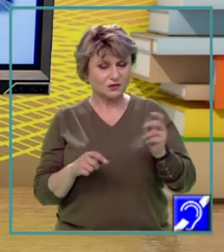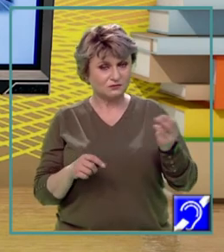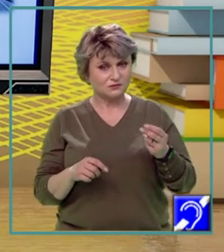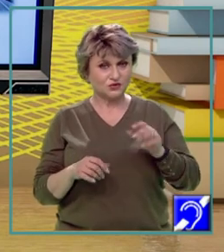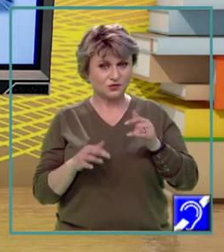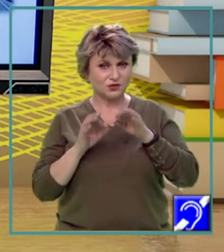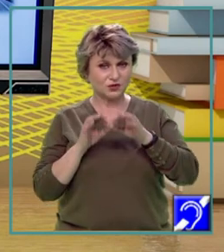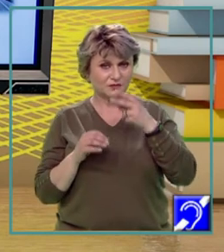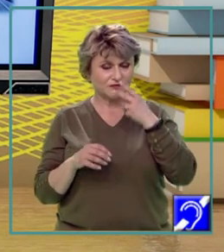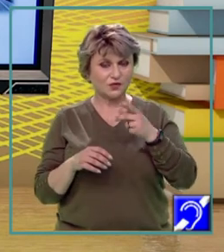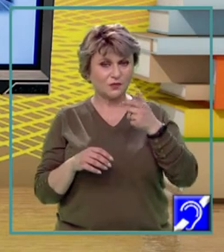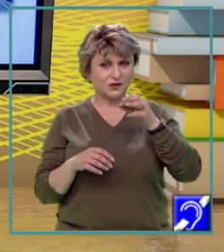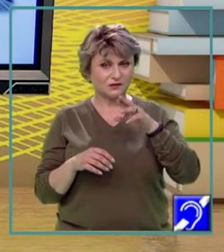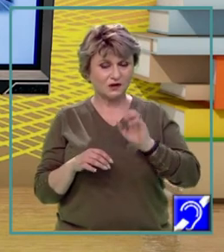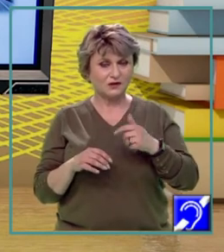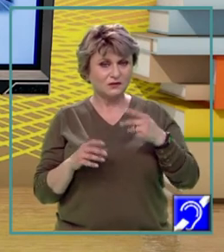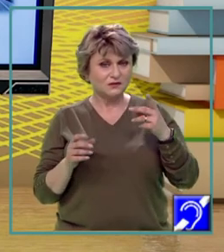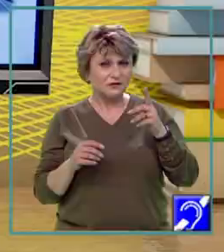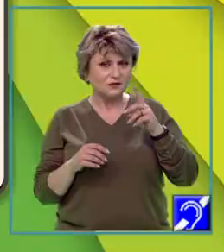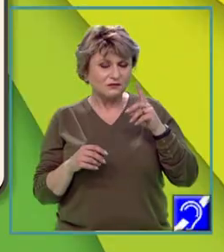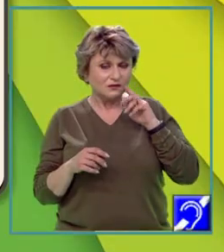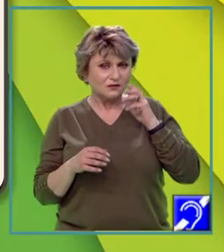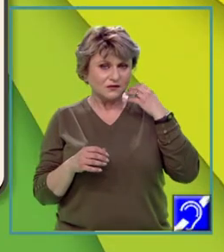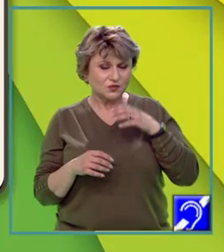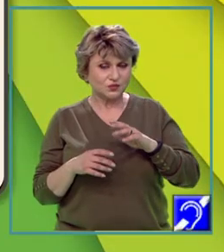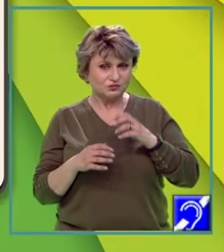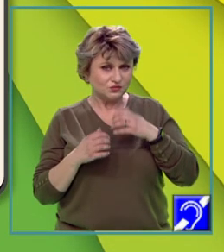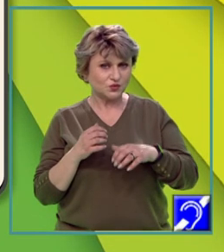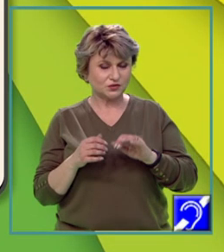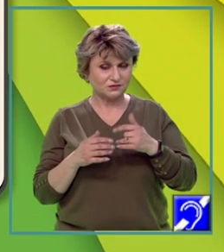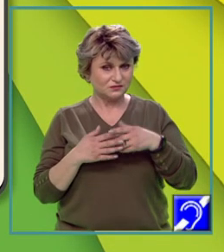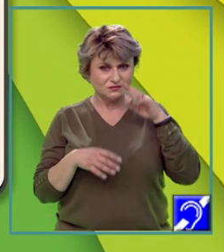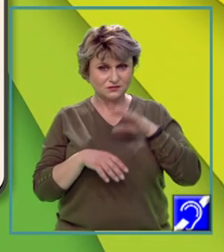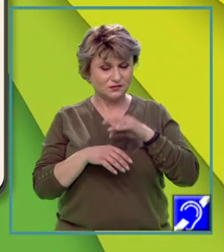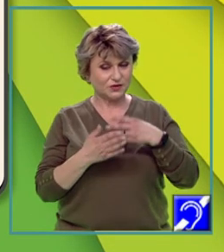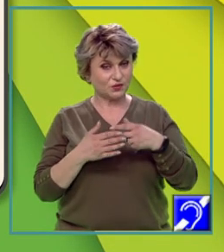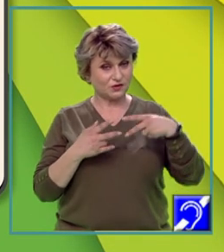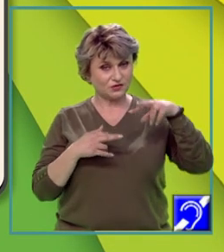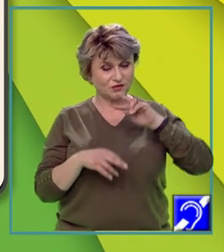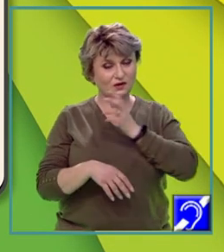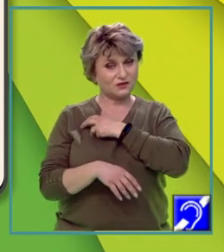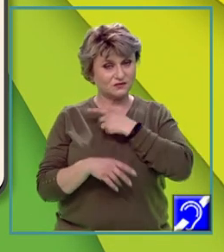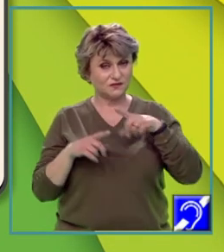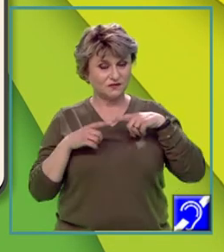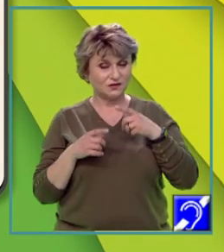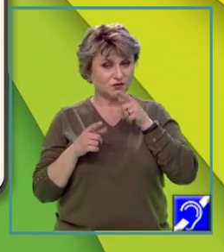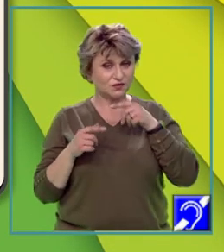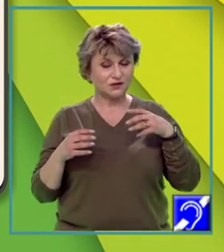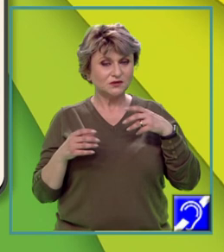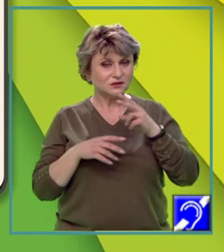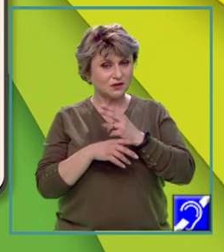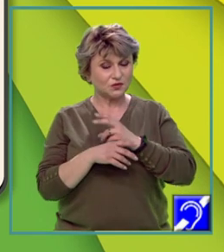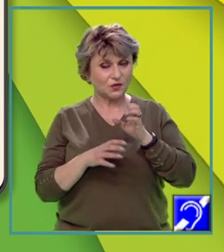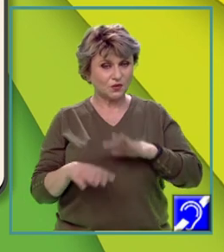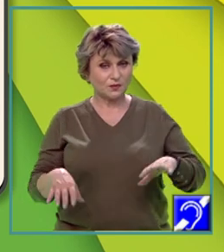măsurile privind combaterea degradării mediului reprezintă soluții pentru creșterea calității vieții în spațiul european.